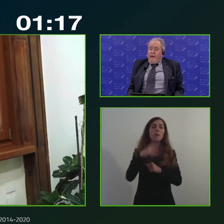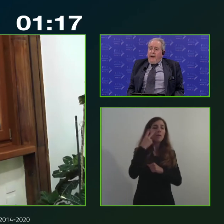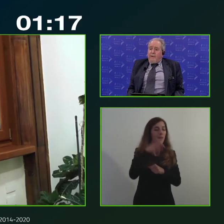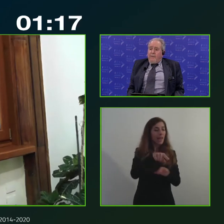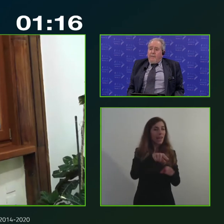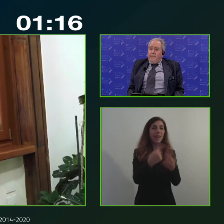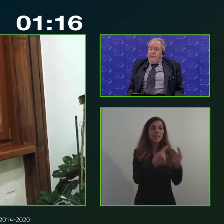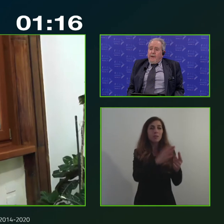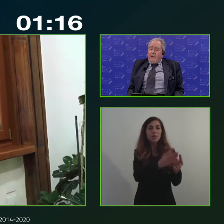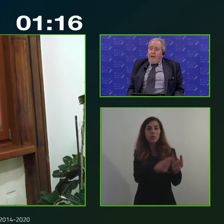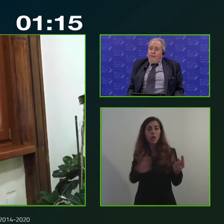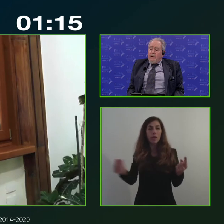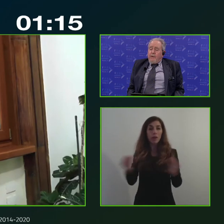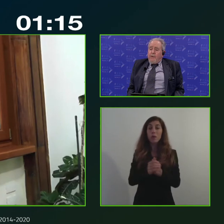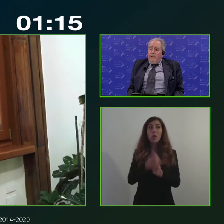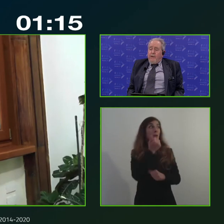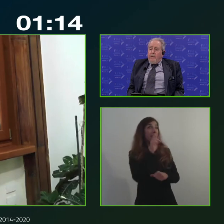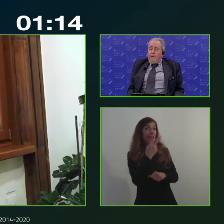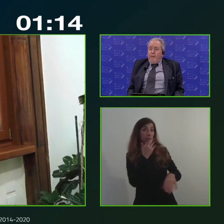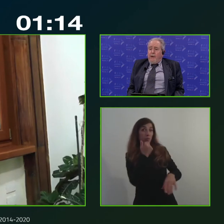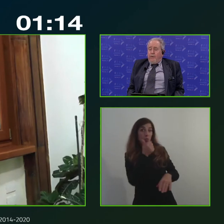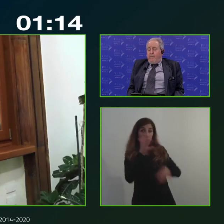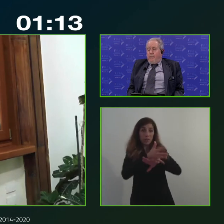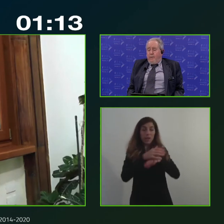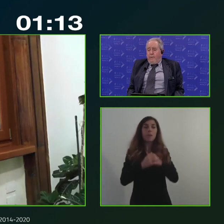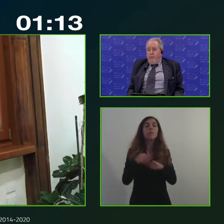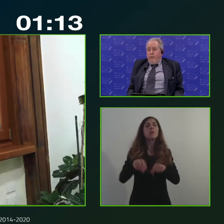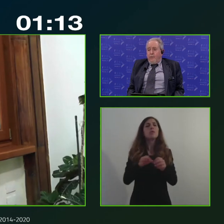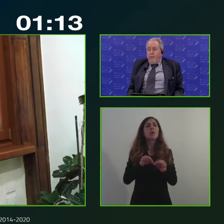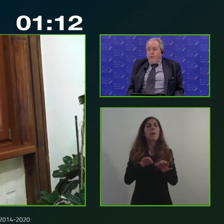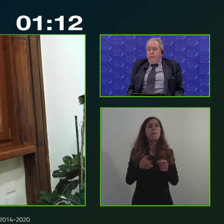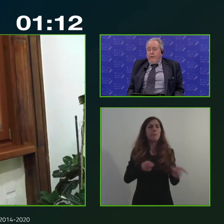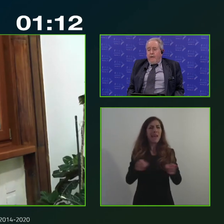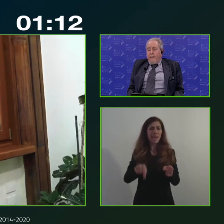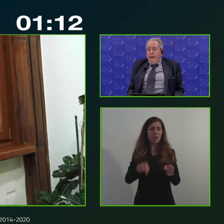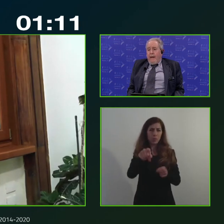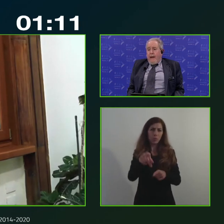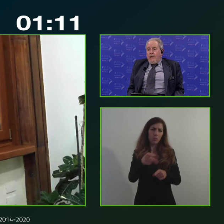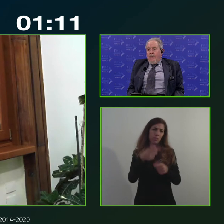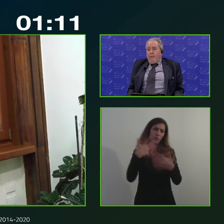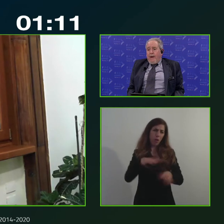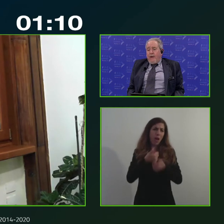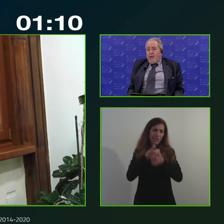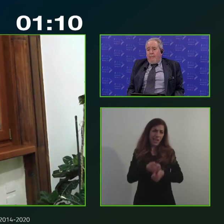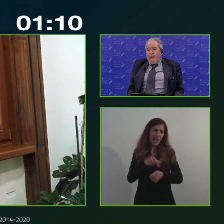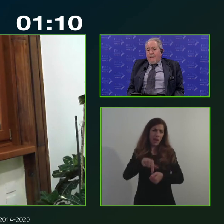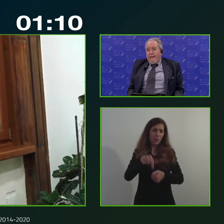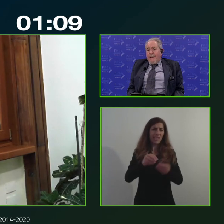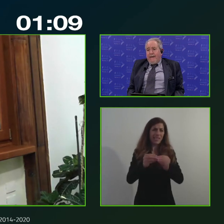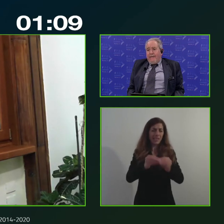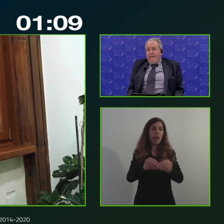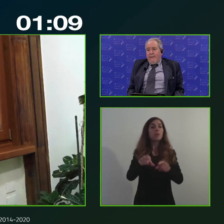scusami Riccardo hai trovato in questo periodo lungo in cui tu segui questi temi hai trovato una crescita